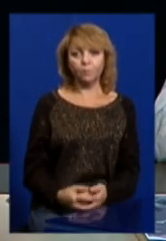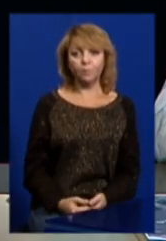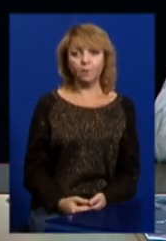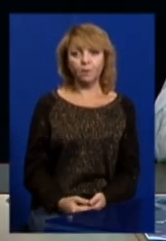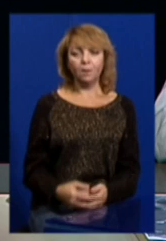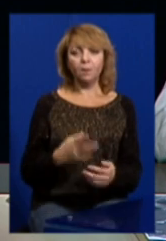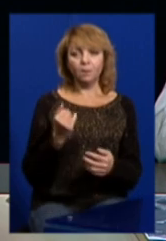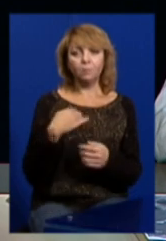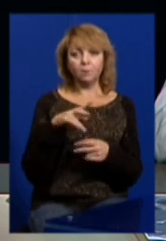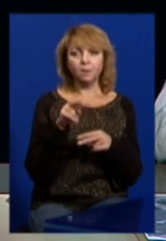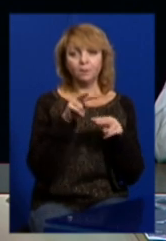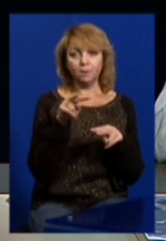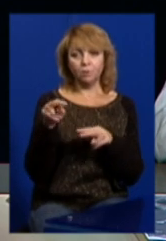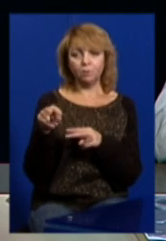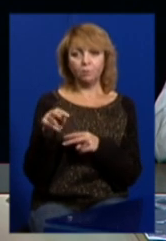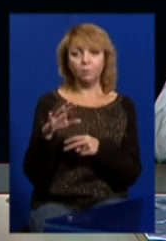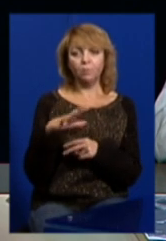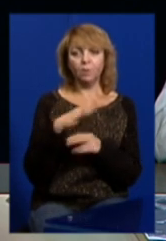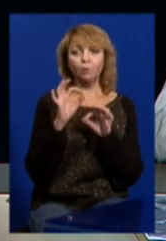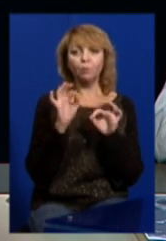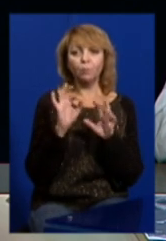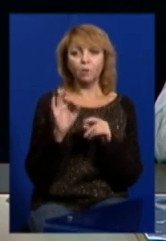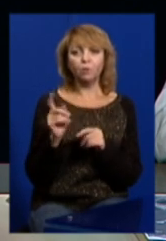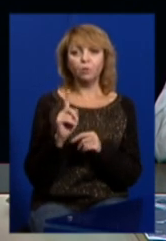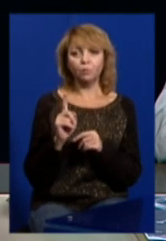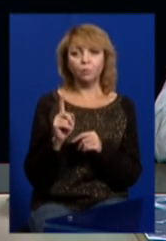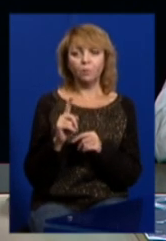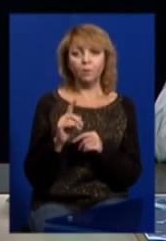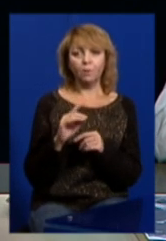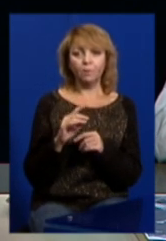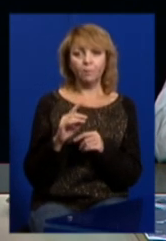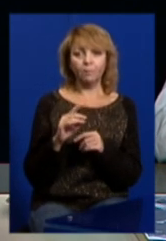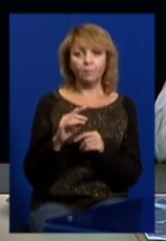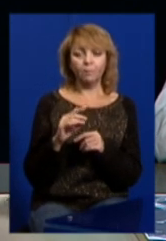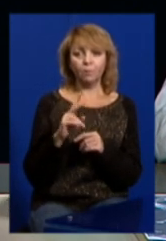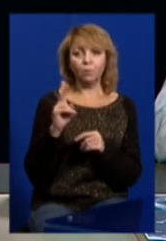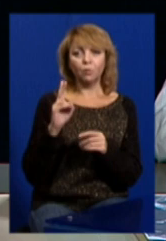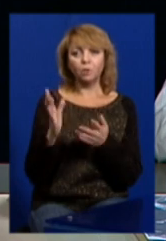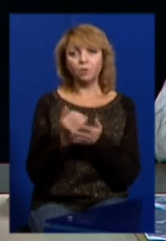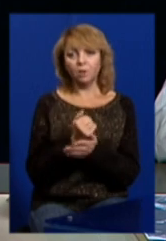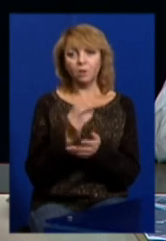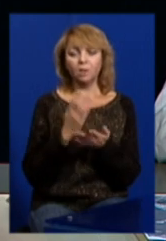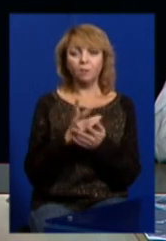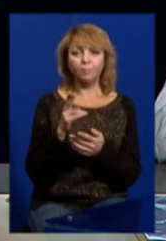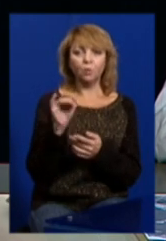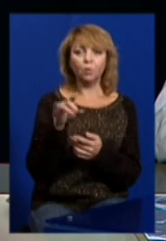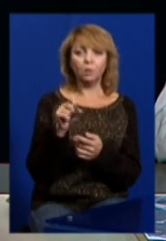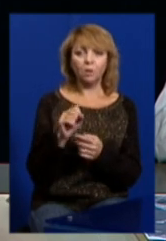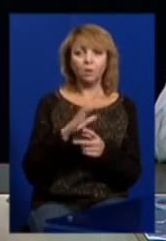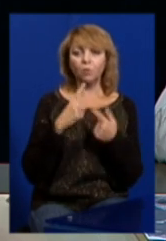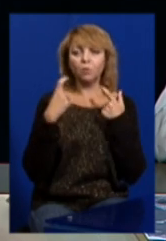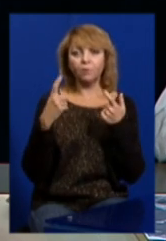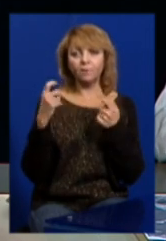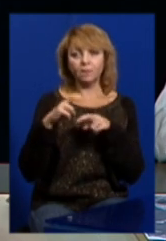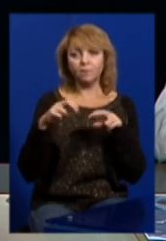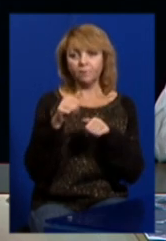Ну, стежимо. Була інформація, що, вроді, вийшла на когось, є підозра, але розголошувати